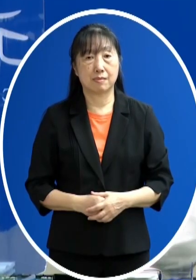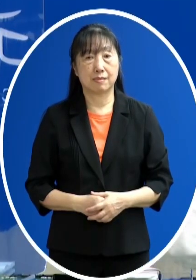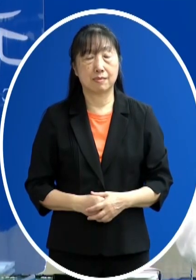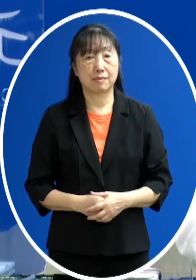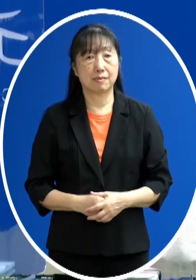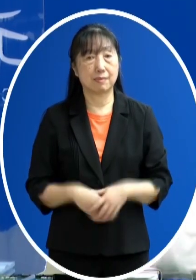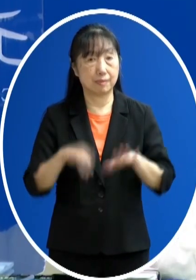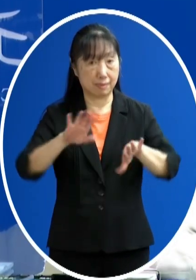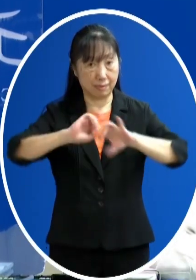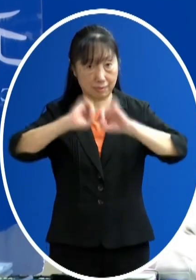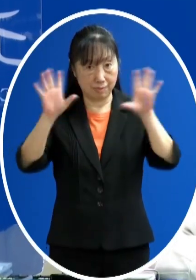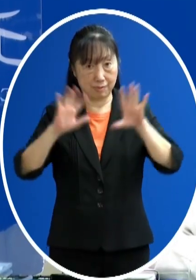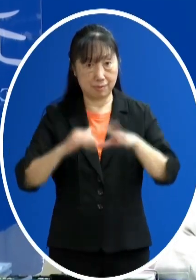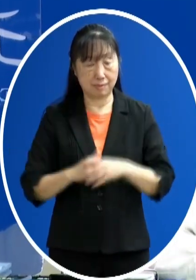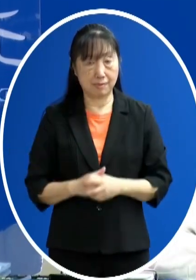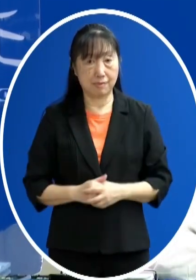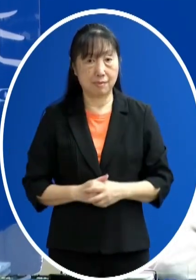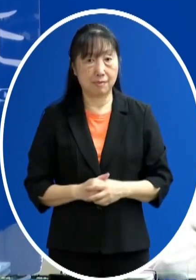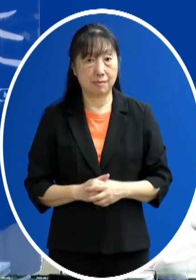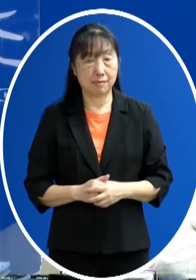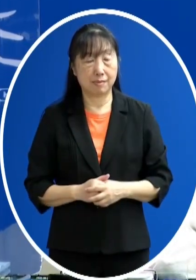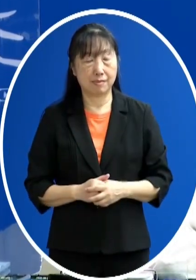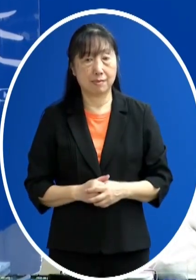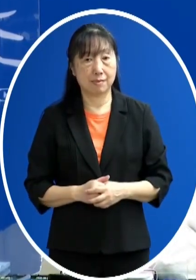今天公佈的就是